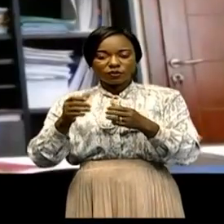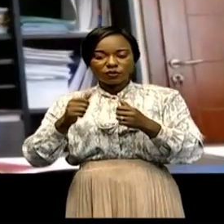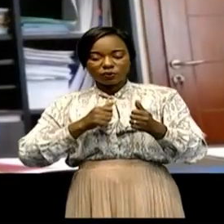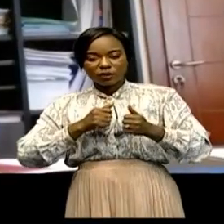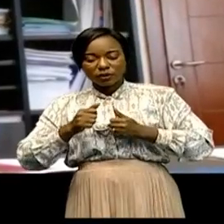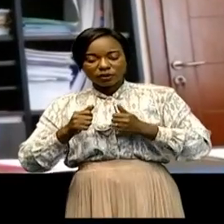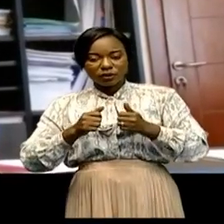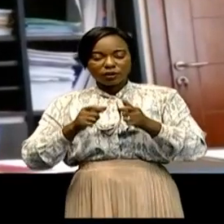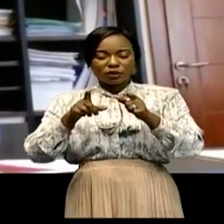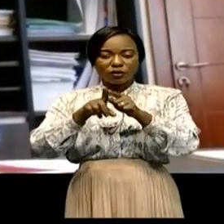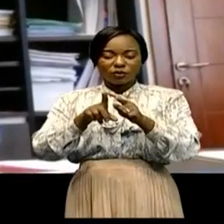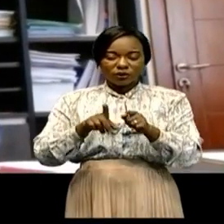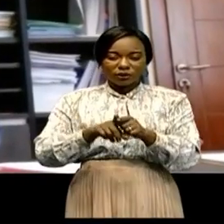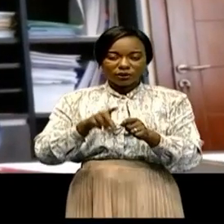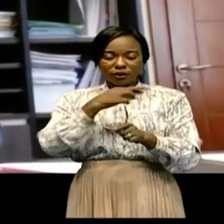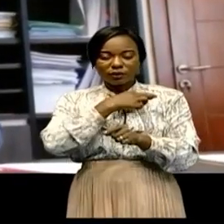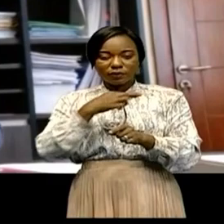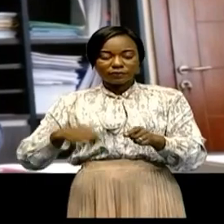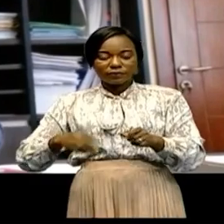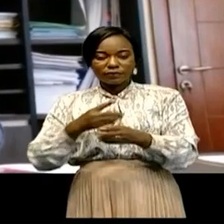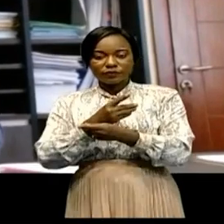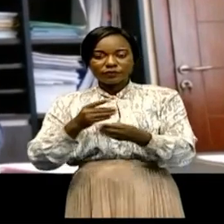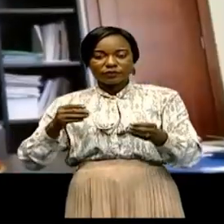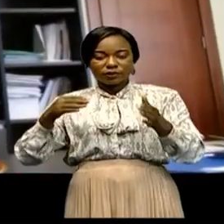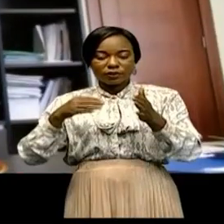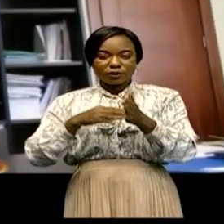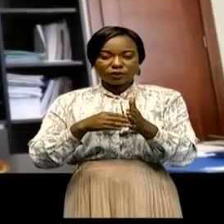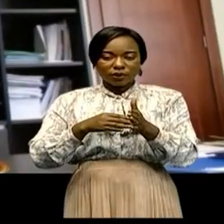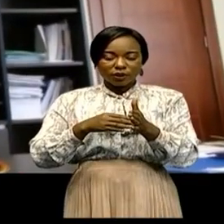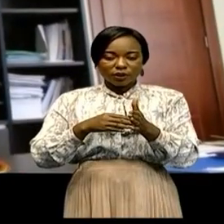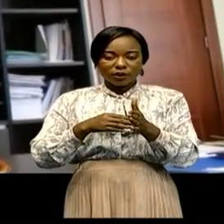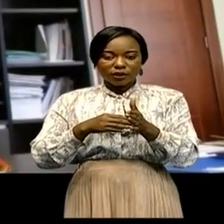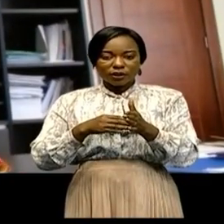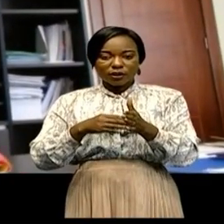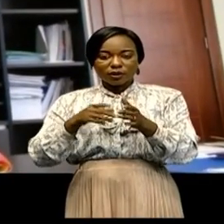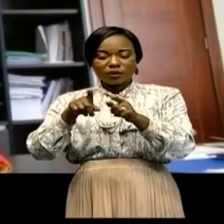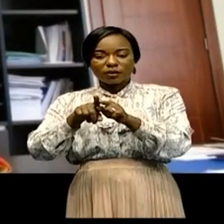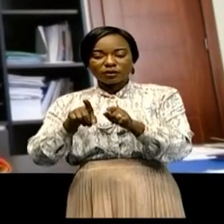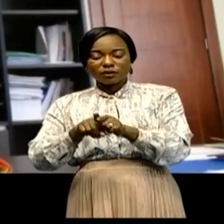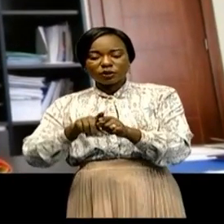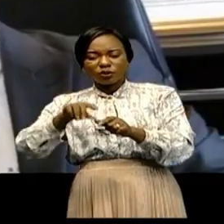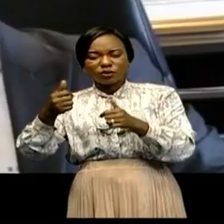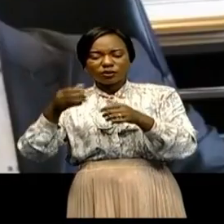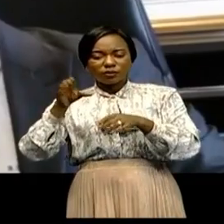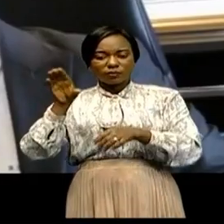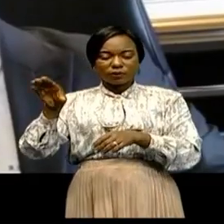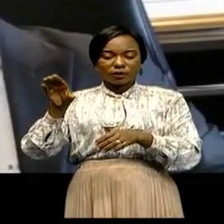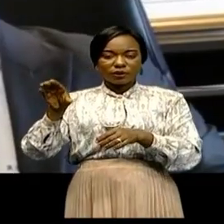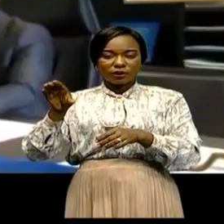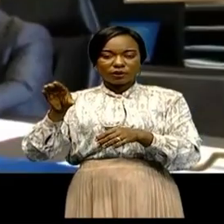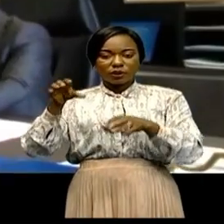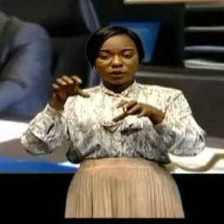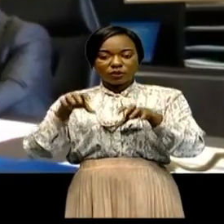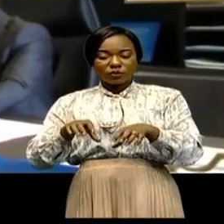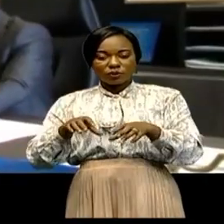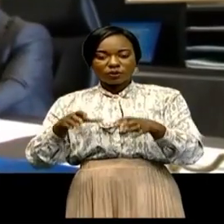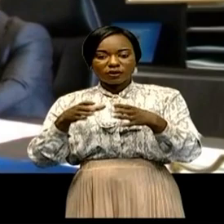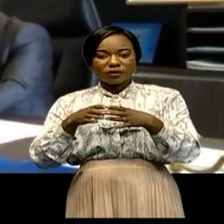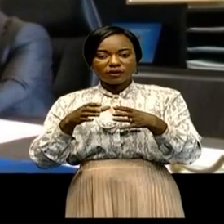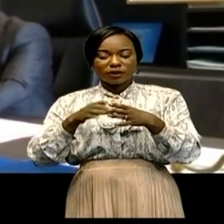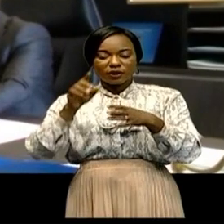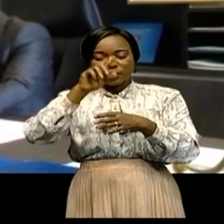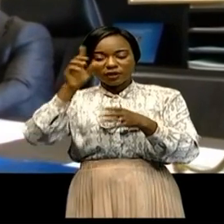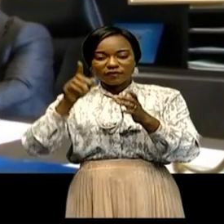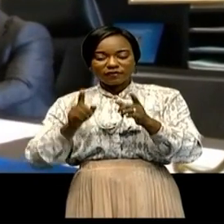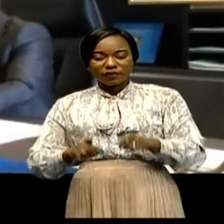Dig Oil, la République démocratique du Congo contre Exim Bank, la RDC contre African Alpha Finance,